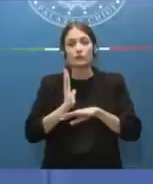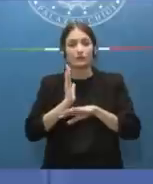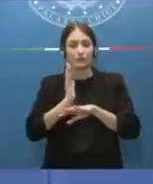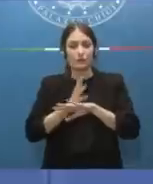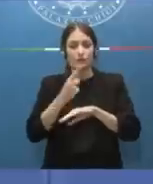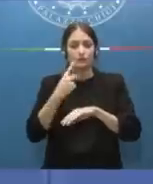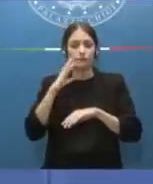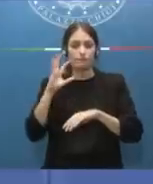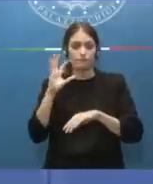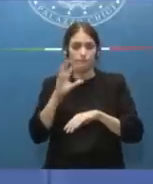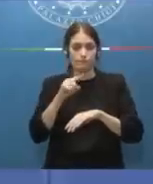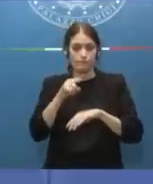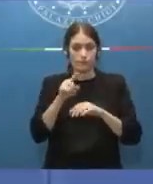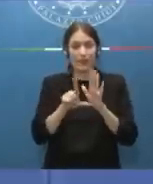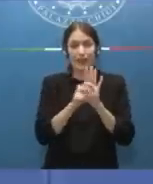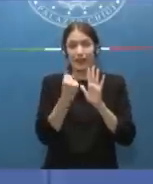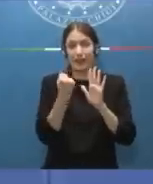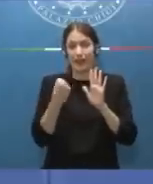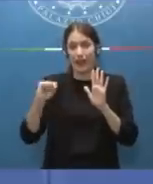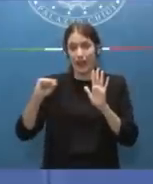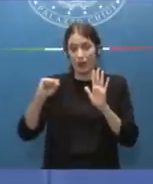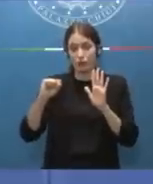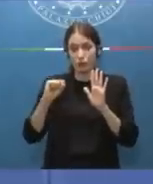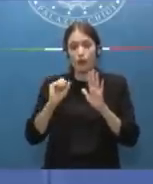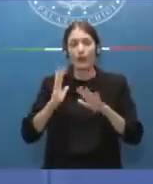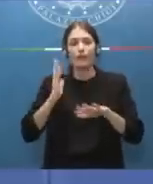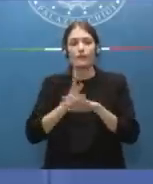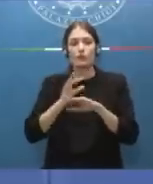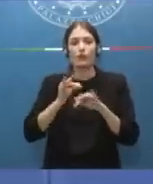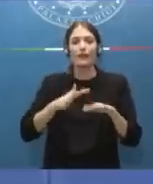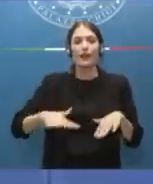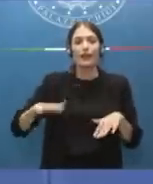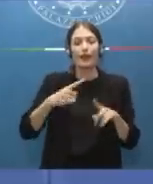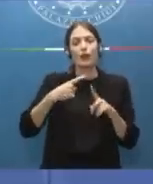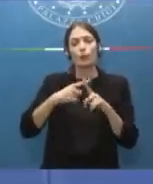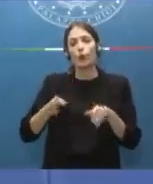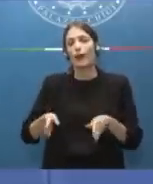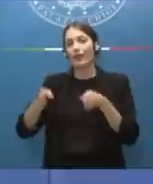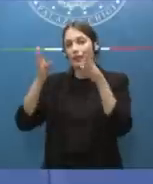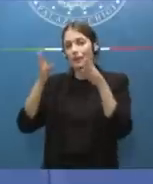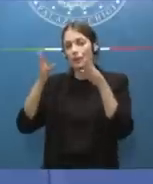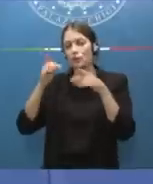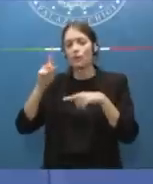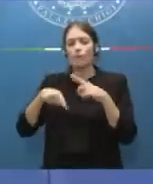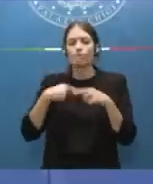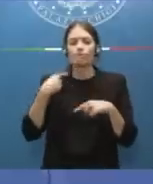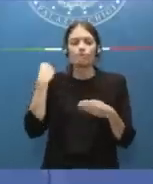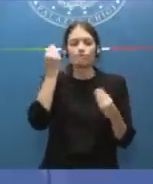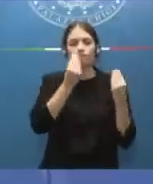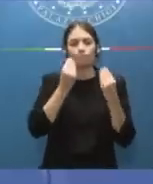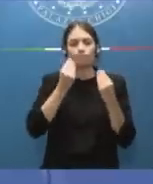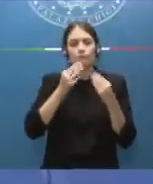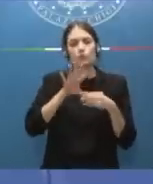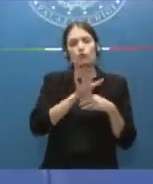esiste che è il reato di invasione di terreni ed edifici ma abbiamo poi scelto la seconda